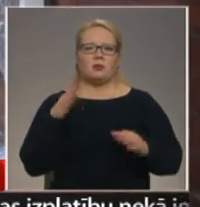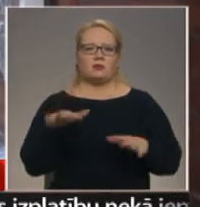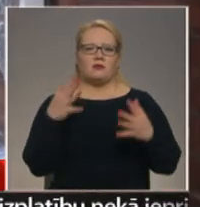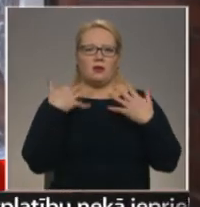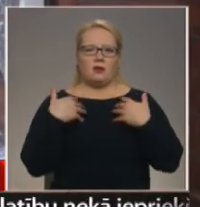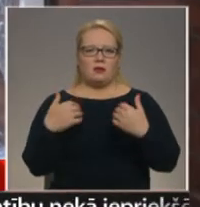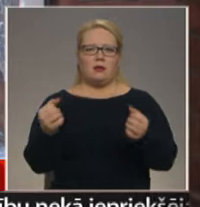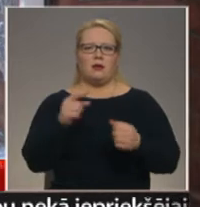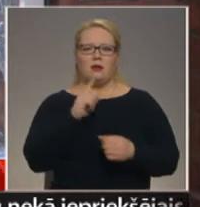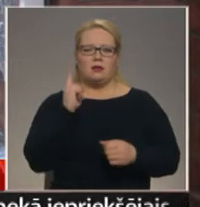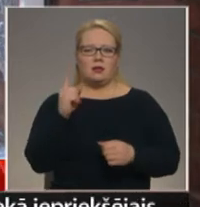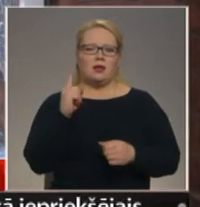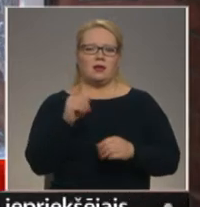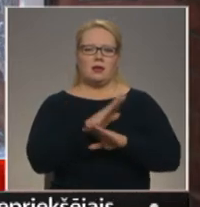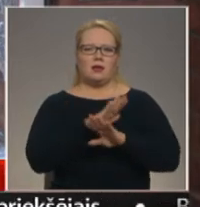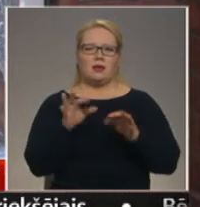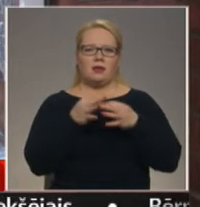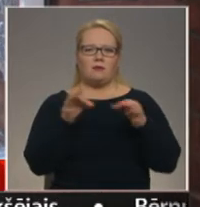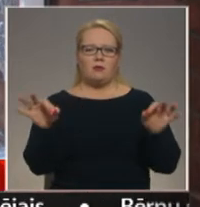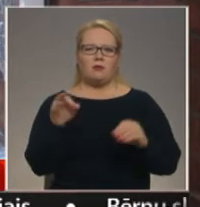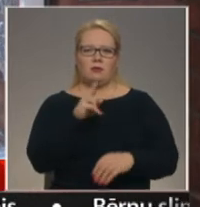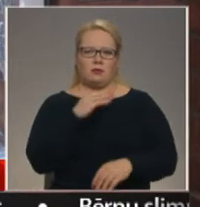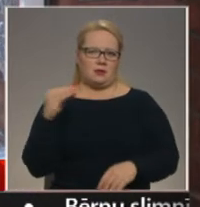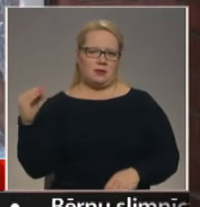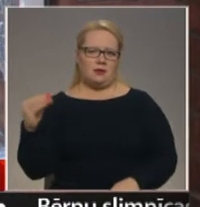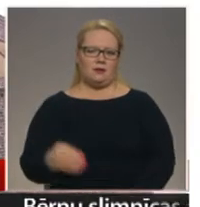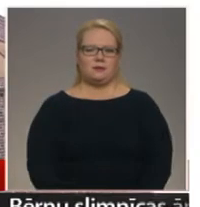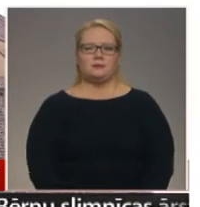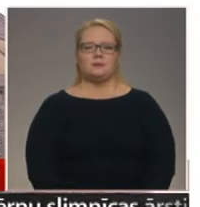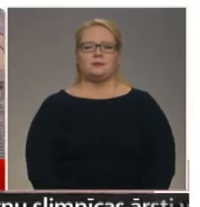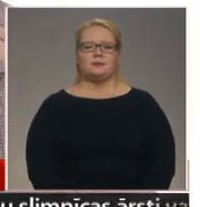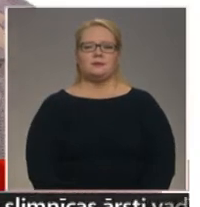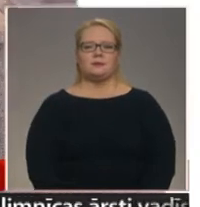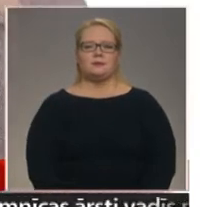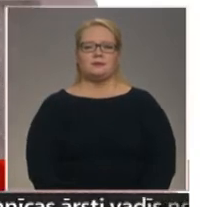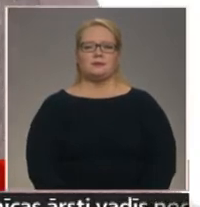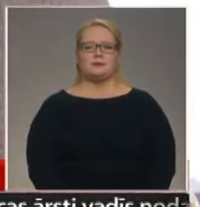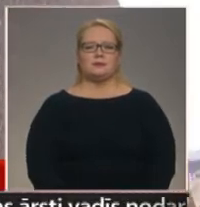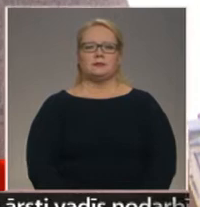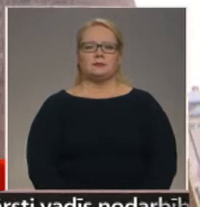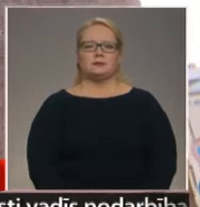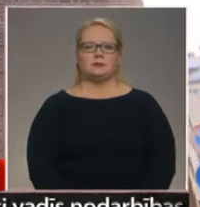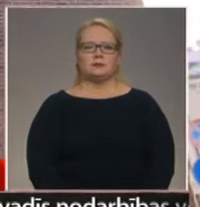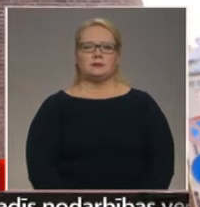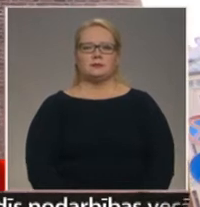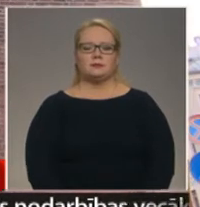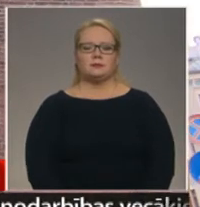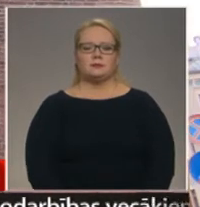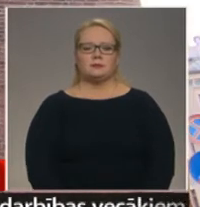Šķinai mīlu mēs